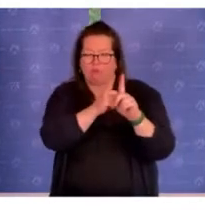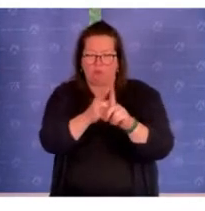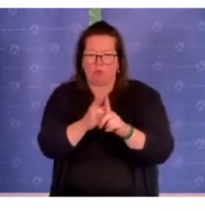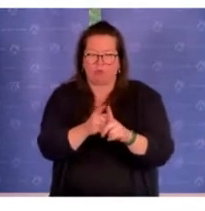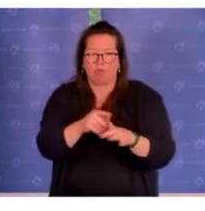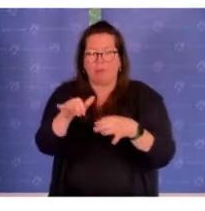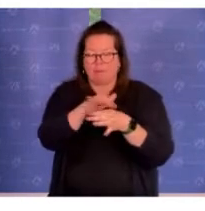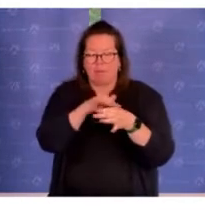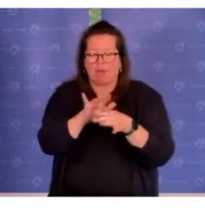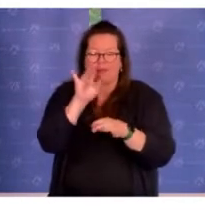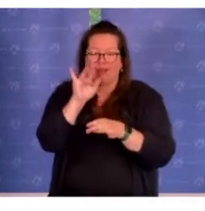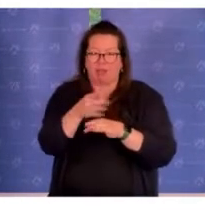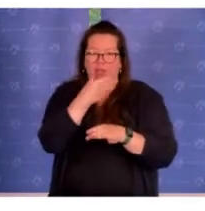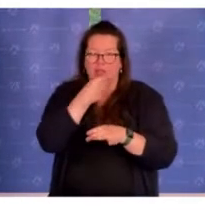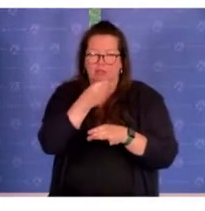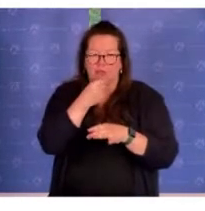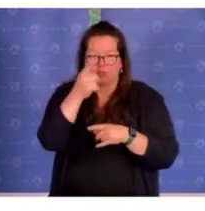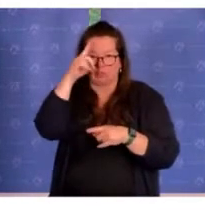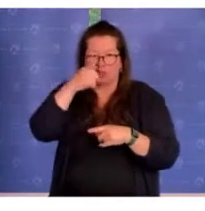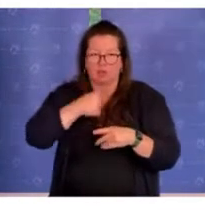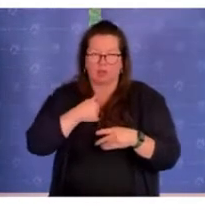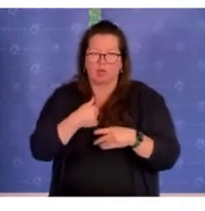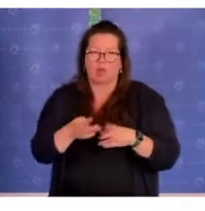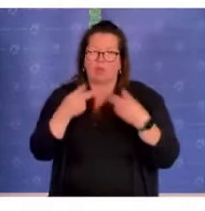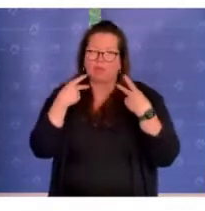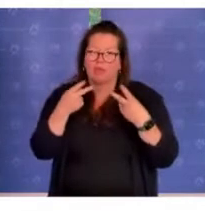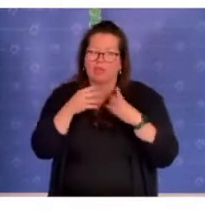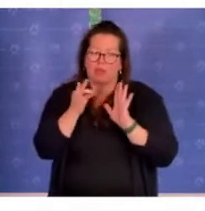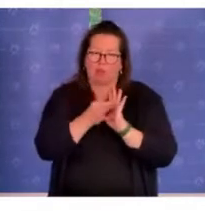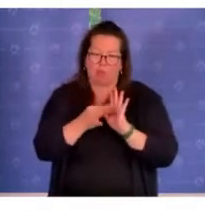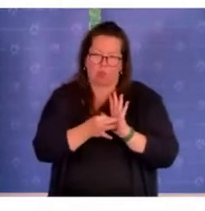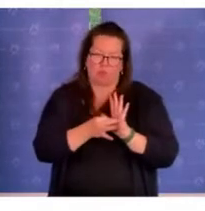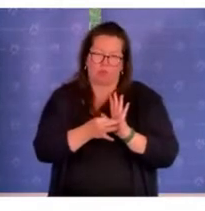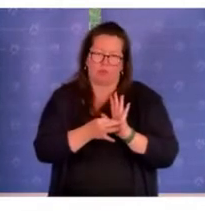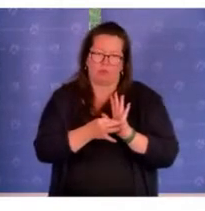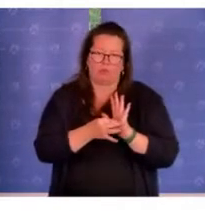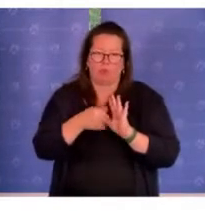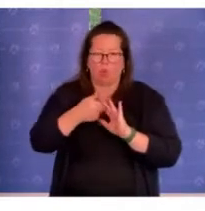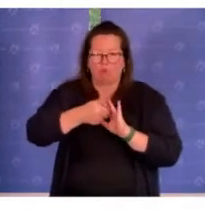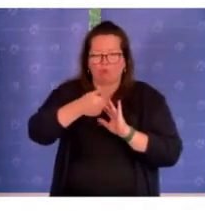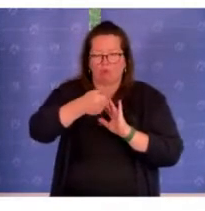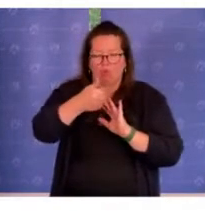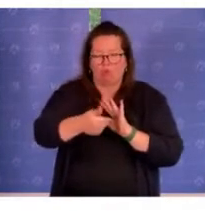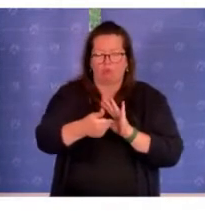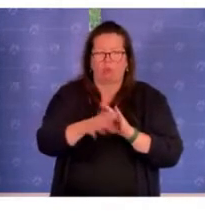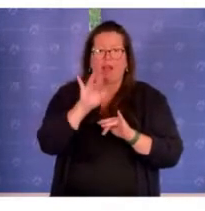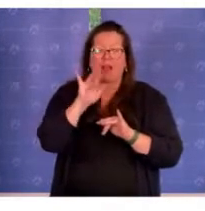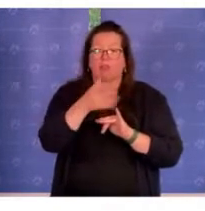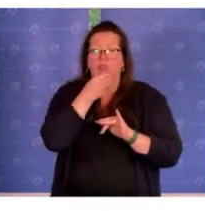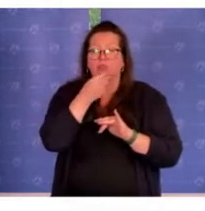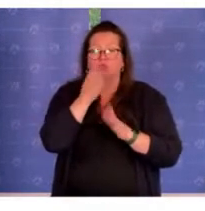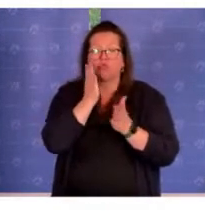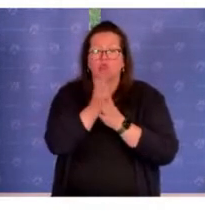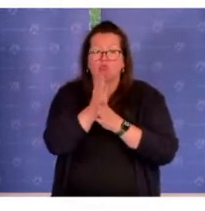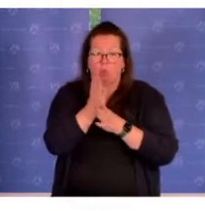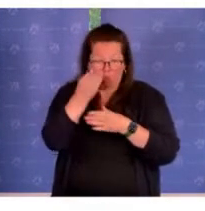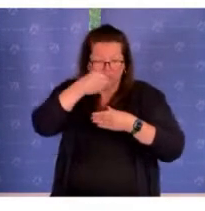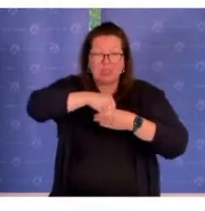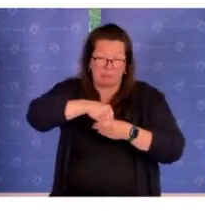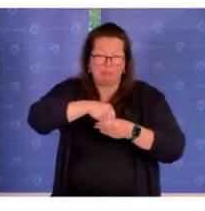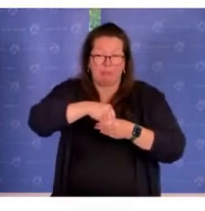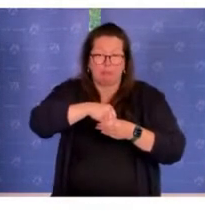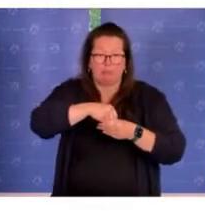Antisemitismus. Auch das ist, glaube ich, ein wesentlicher Punkt. Oftmals sagt man ja, Antisemitismus sei schon mit gemeint,